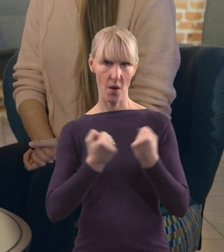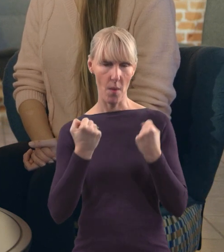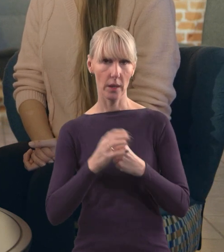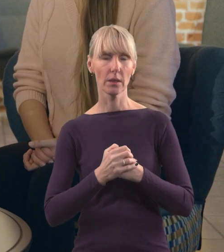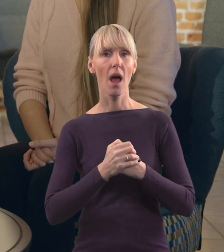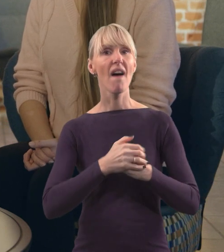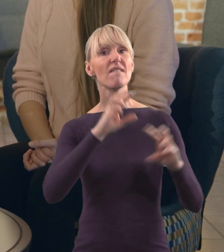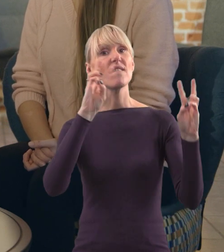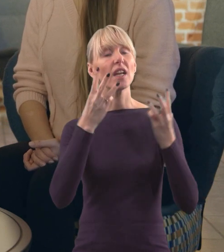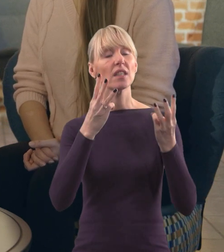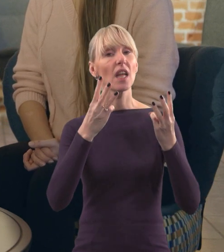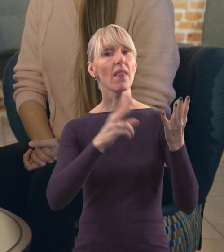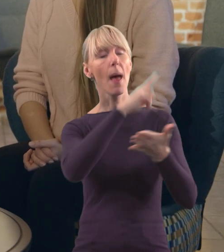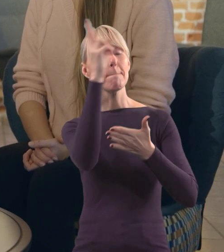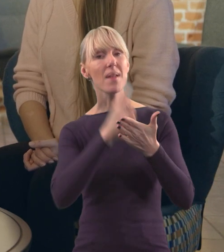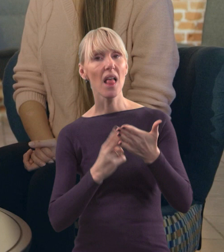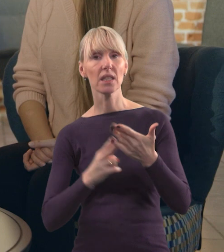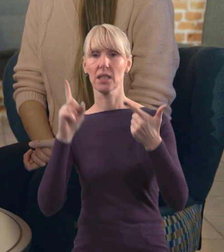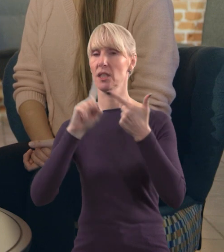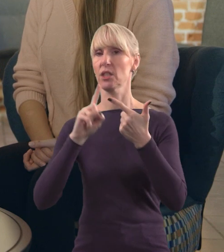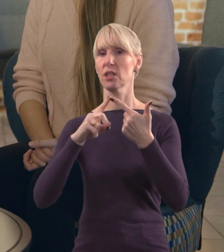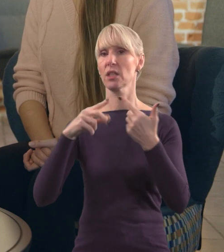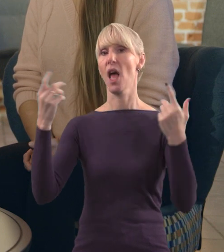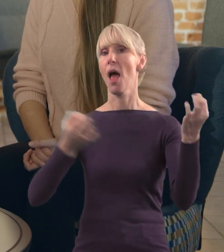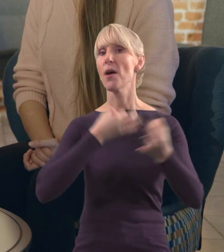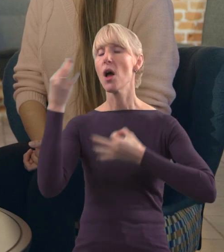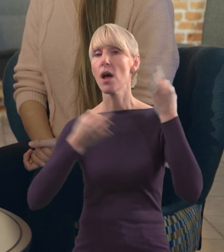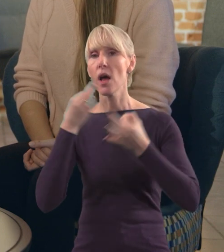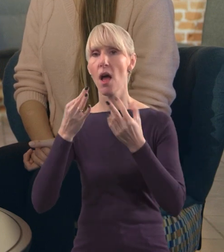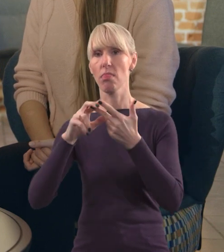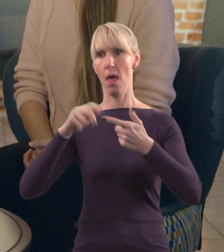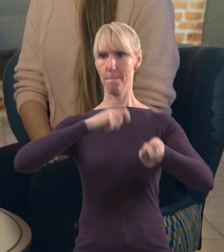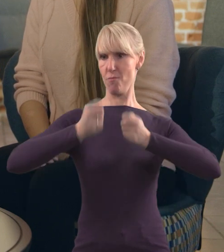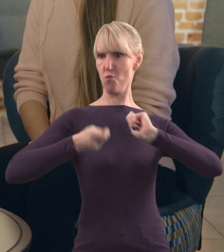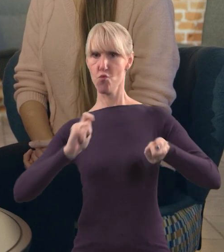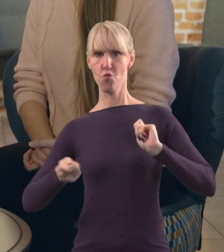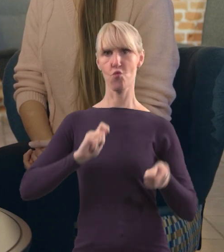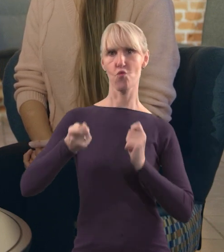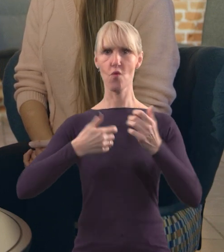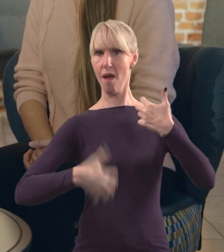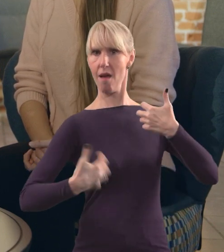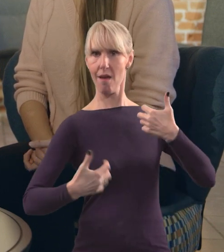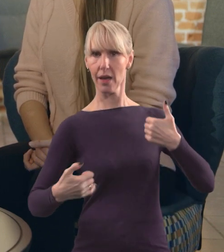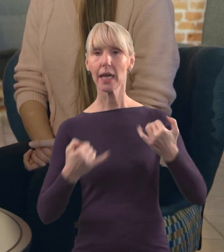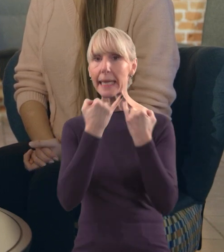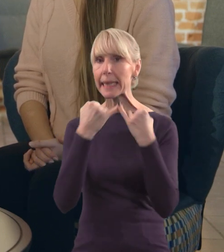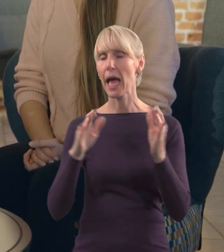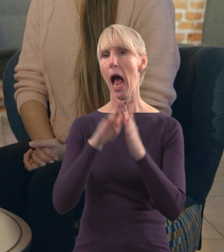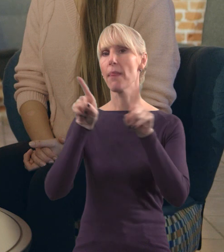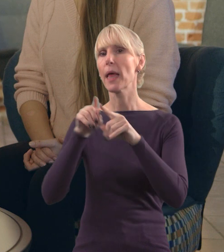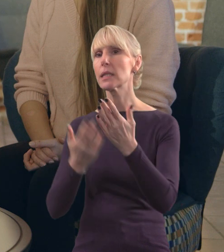warsztaty plastyczne, wokalne, taneczne, gra na instrumentach, ale także między innymi taka unikatowa